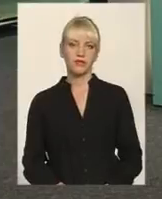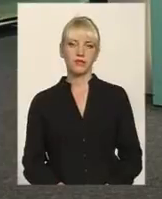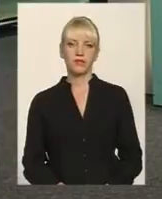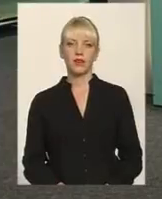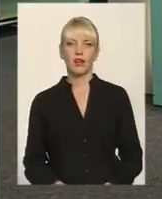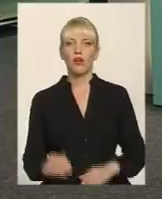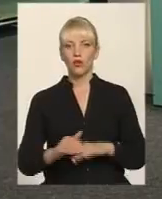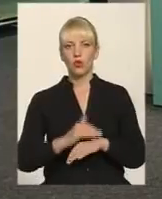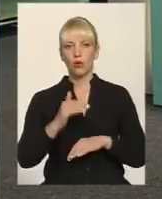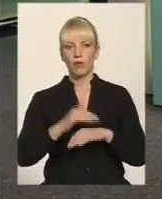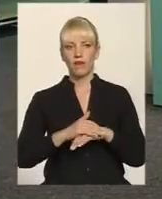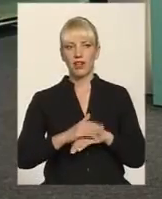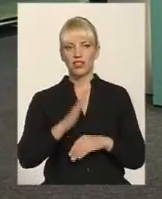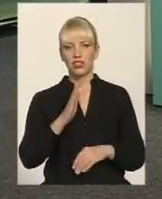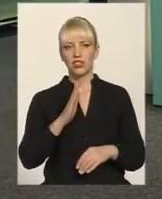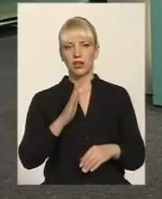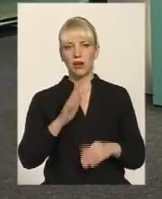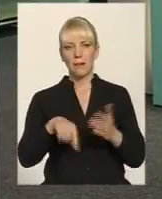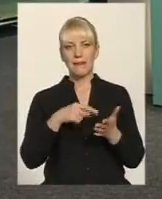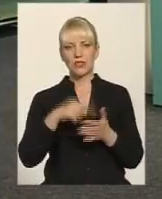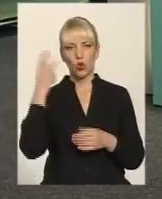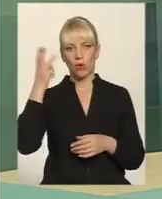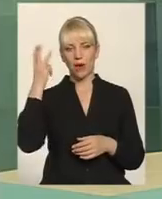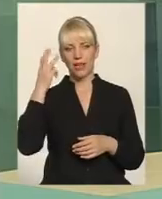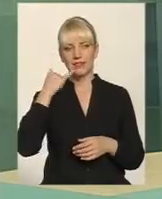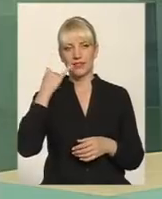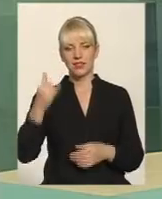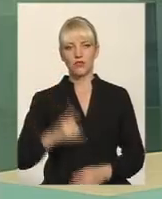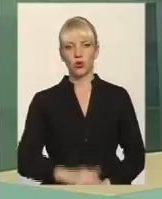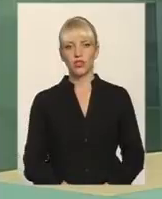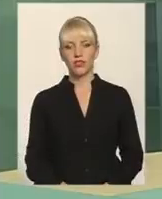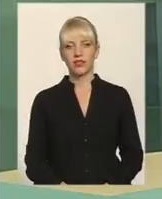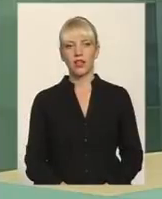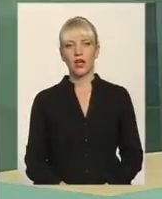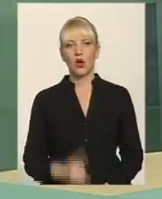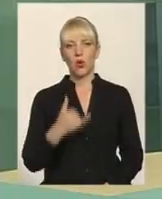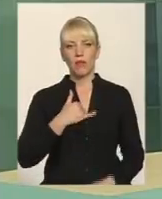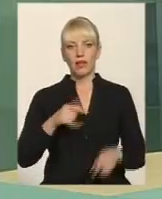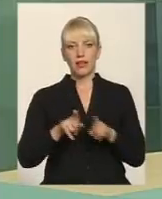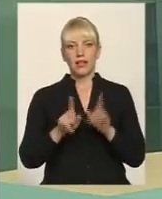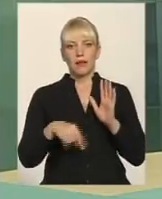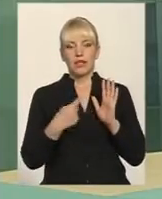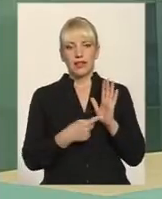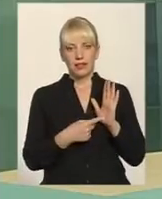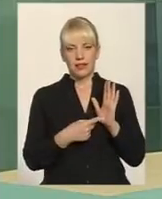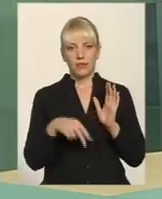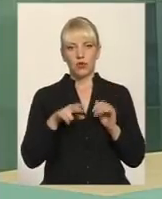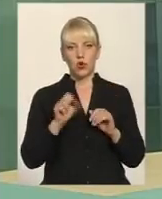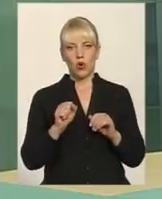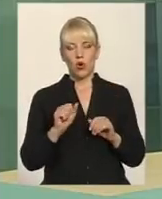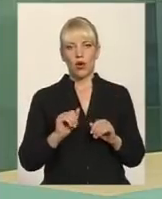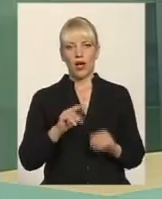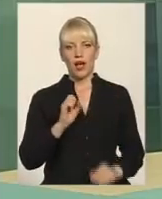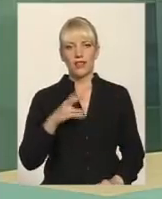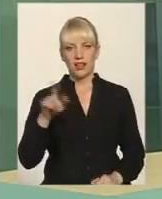Добрий вечір. Віктор, місто Кмельницький. Мене запитання за пана Андрія. Ви є